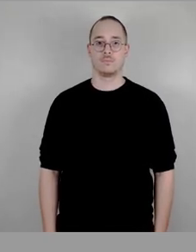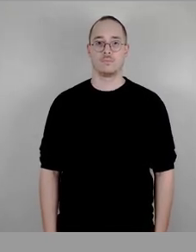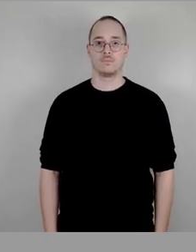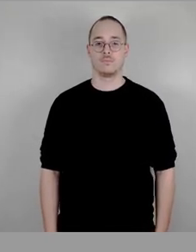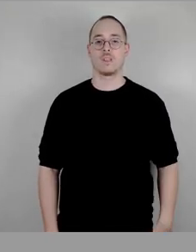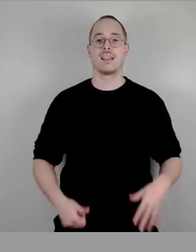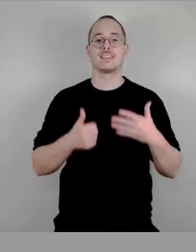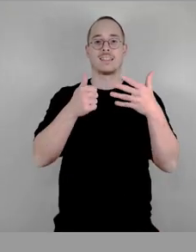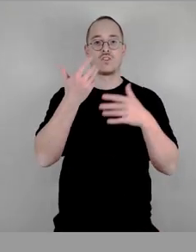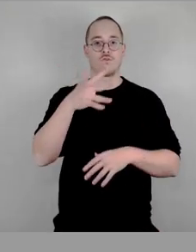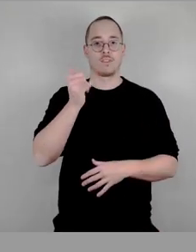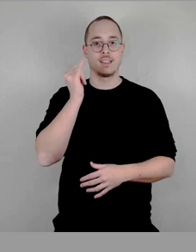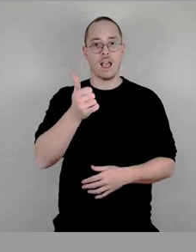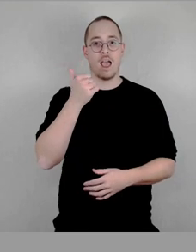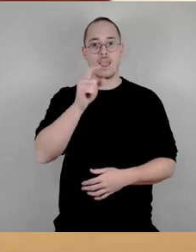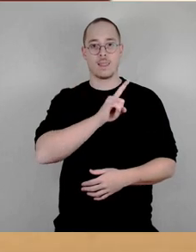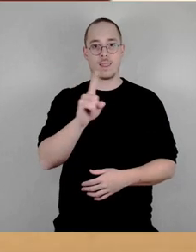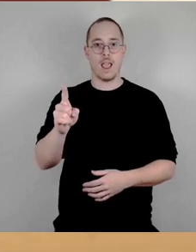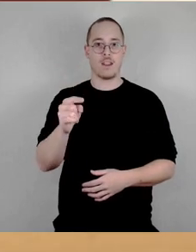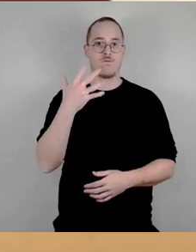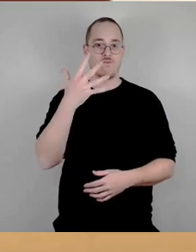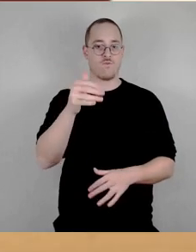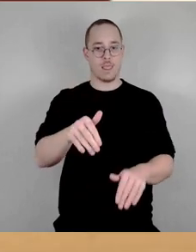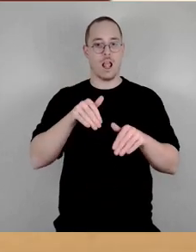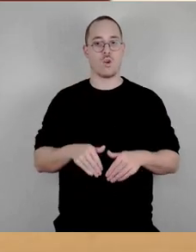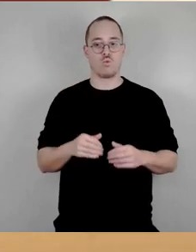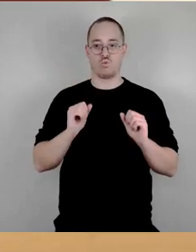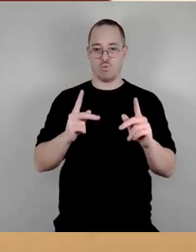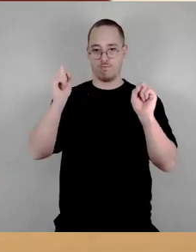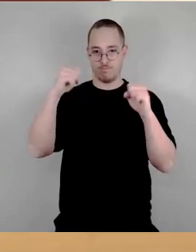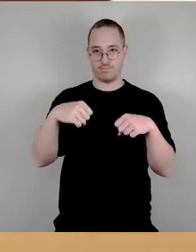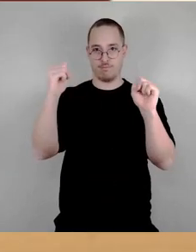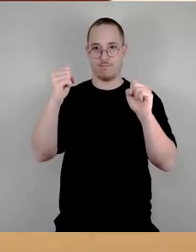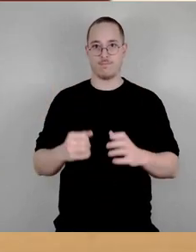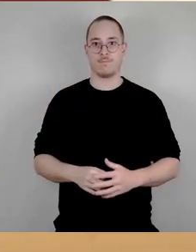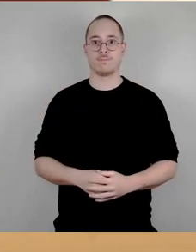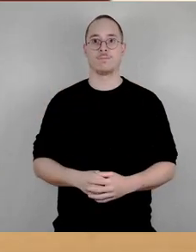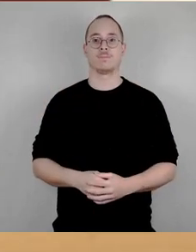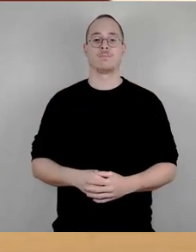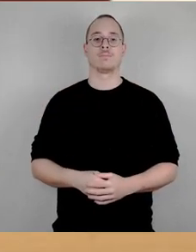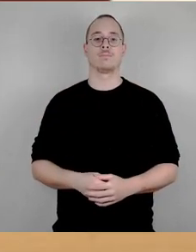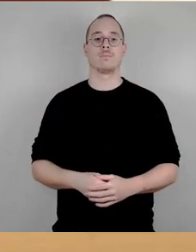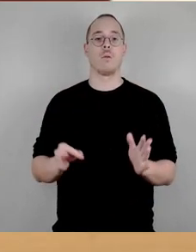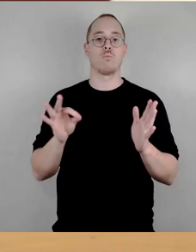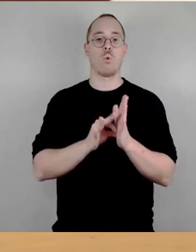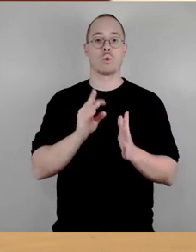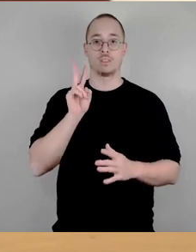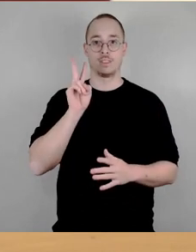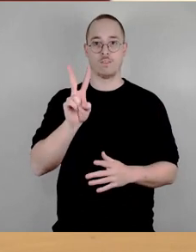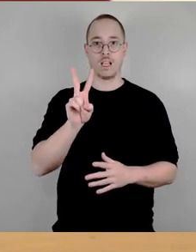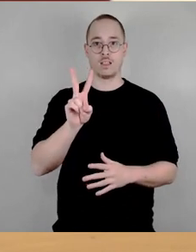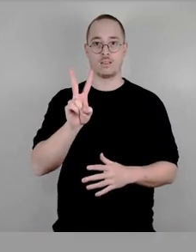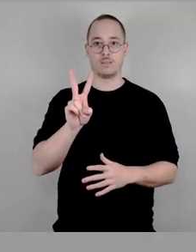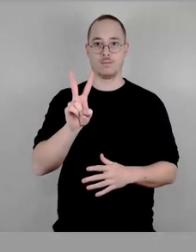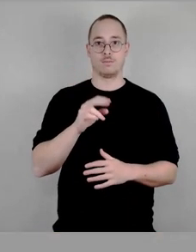56 ja, eine, nein, fünf Enthaltungen damit beschlossen Kommt zum Punkt 2 Wer dem Punkt 2 folgen möchte Den bitte ich jetzt um